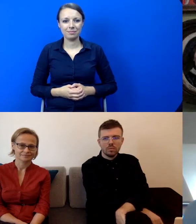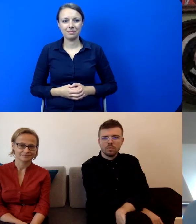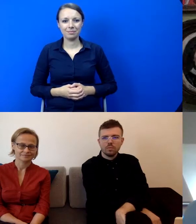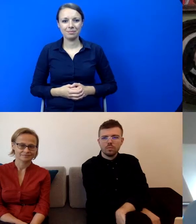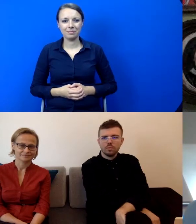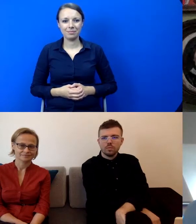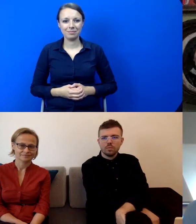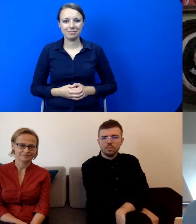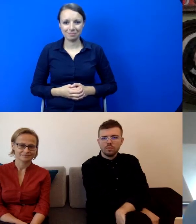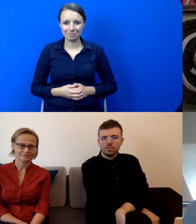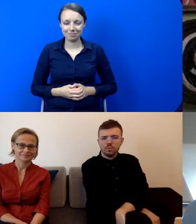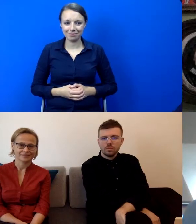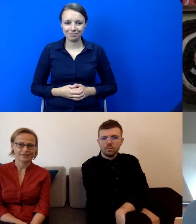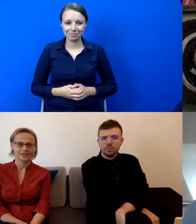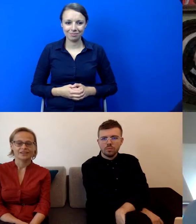to się stało? Jak do tego doszliście?